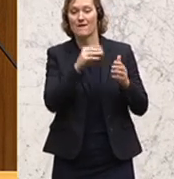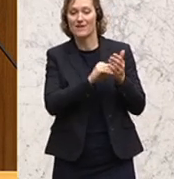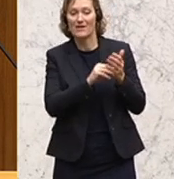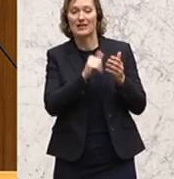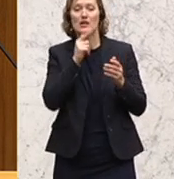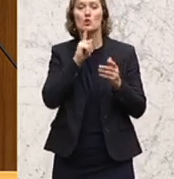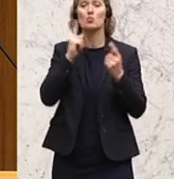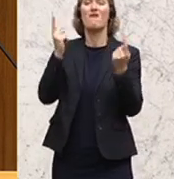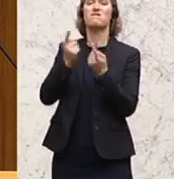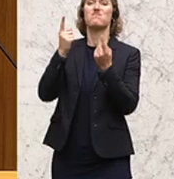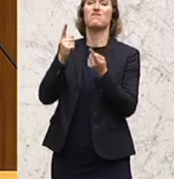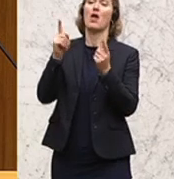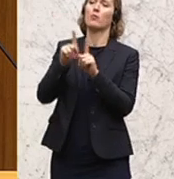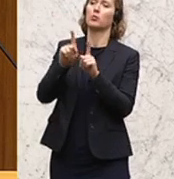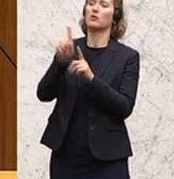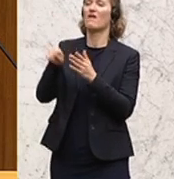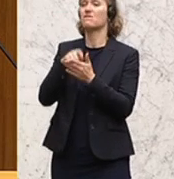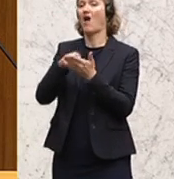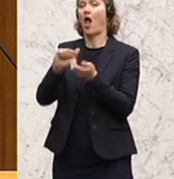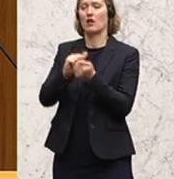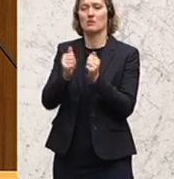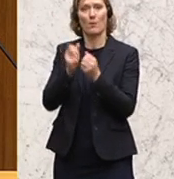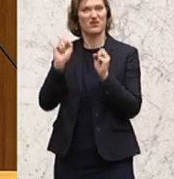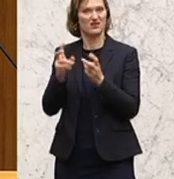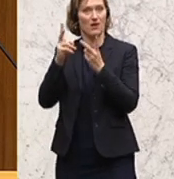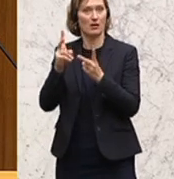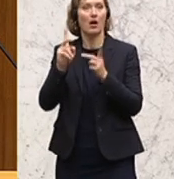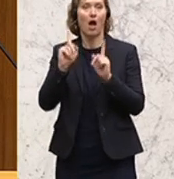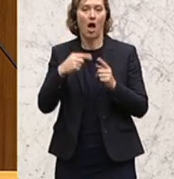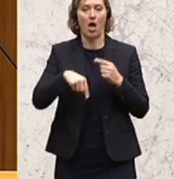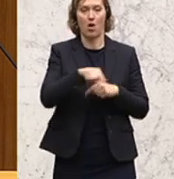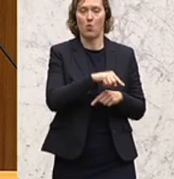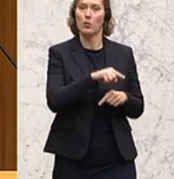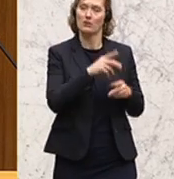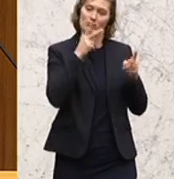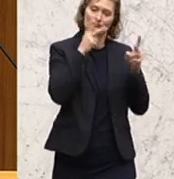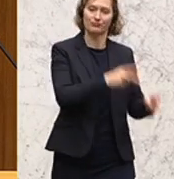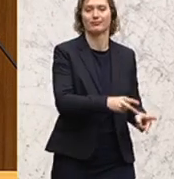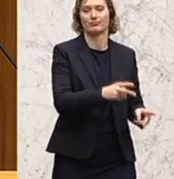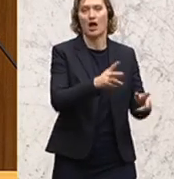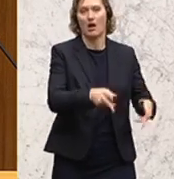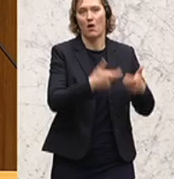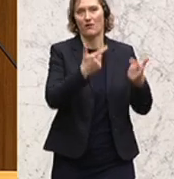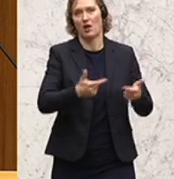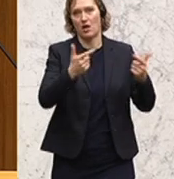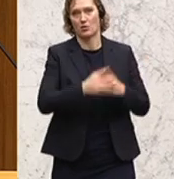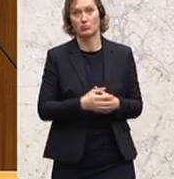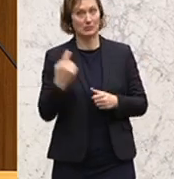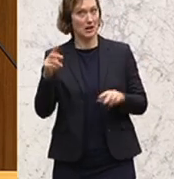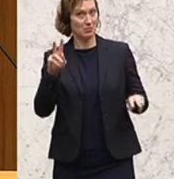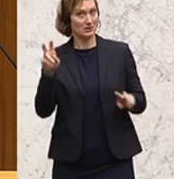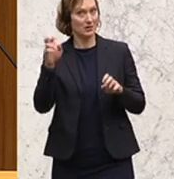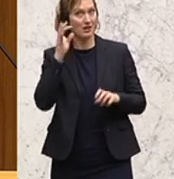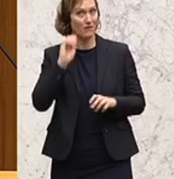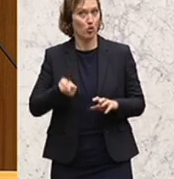Wahlkampfzwecke zu missbrauchen, wie dies in der Vergangenheit häufiger der Fall gewesen sein. Das heißt, meine Damen und Herren, das, was wir heute und